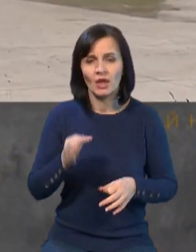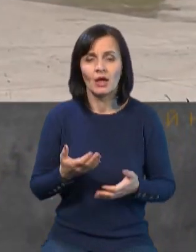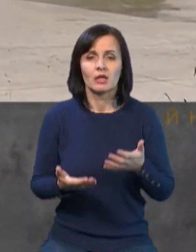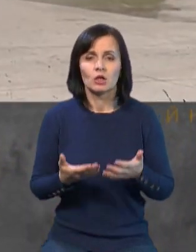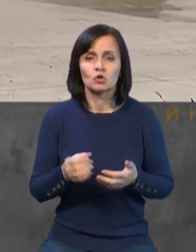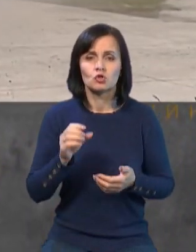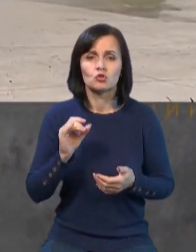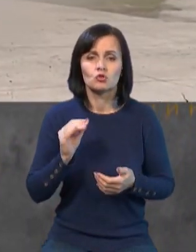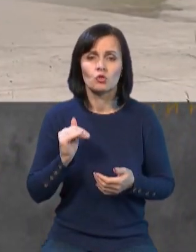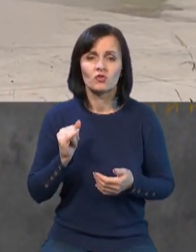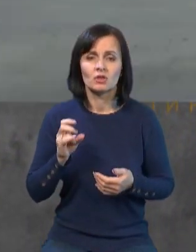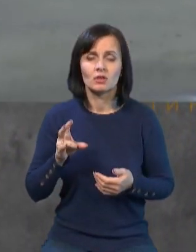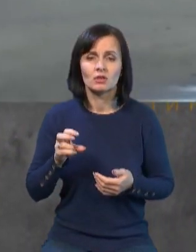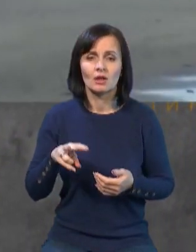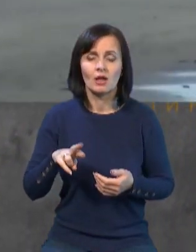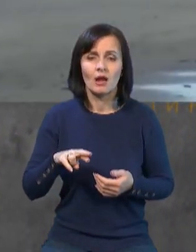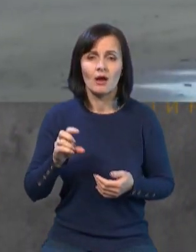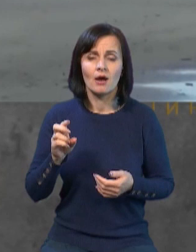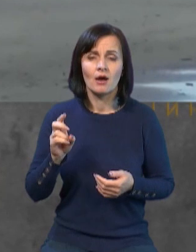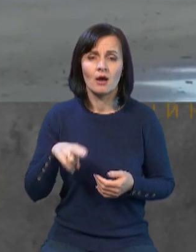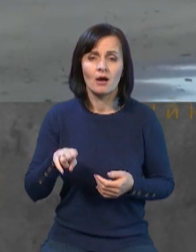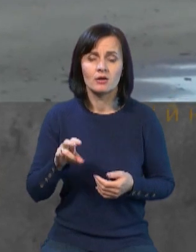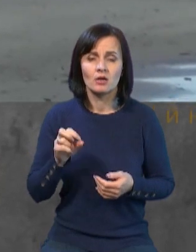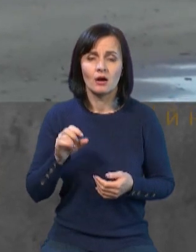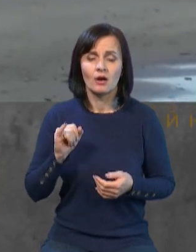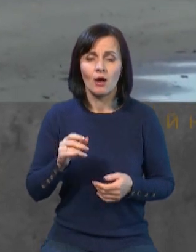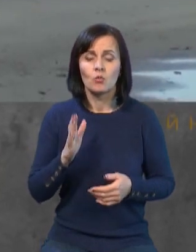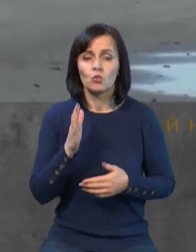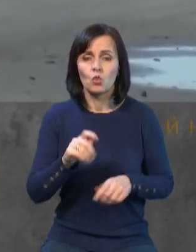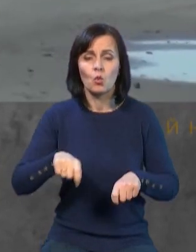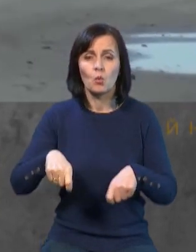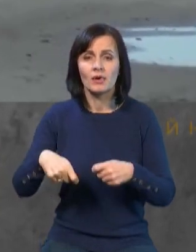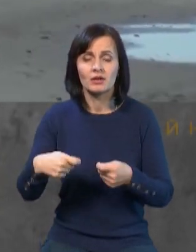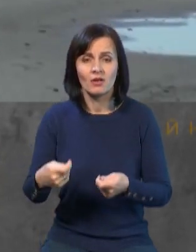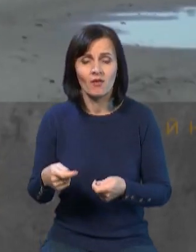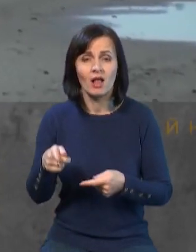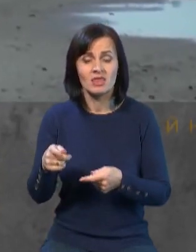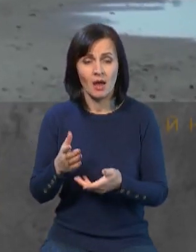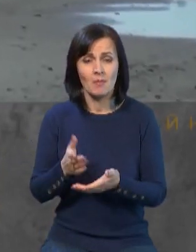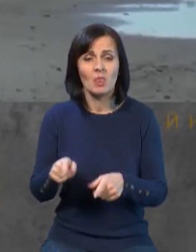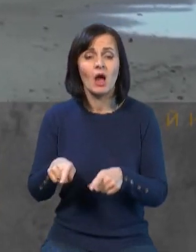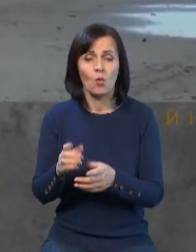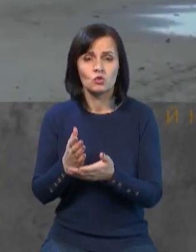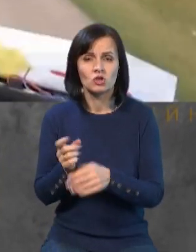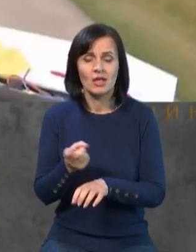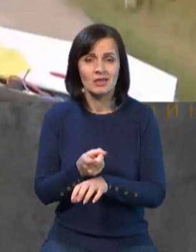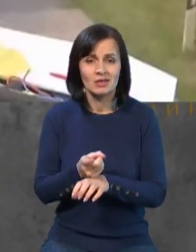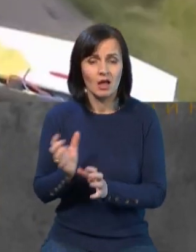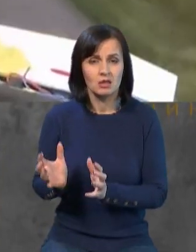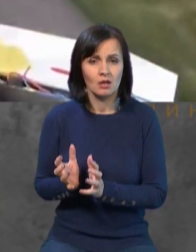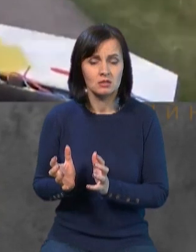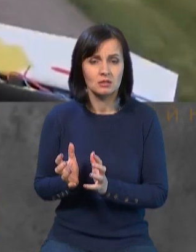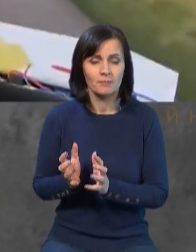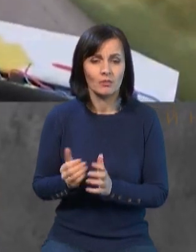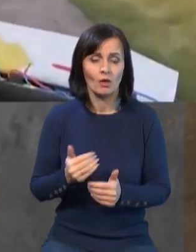«Леопарди-2» на її 100 машин на зберіганні і 100 устрою, або Норвегія, або будь-яка інша країна, там